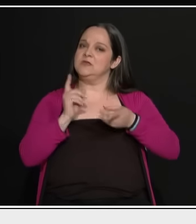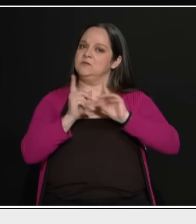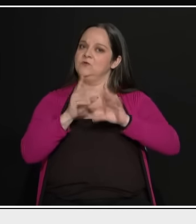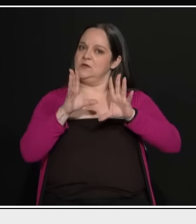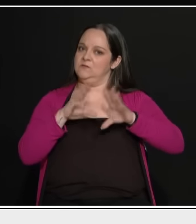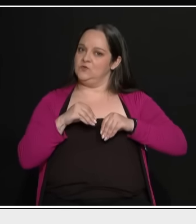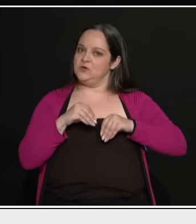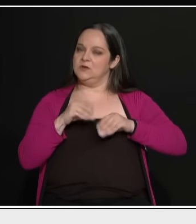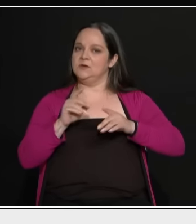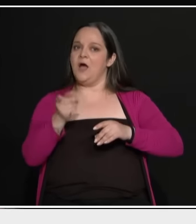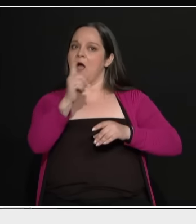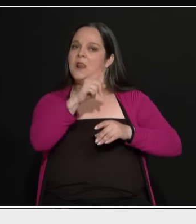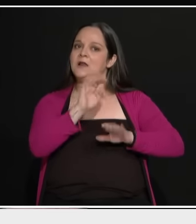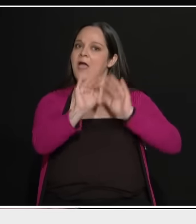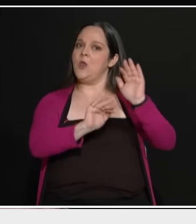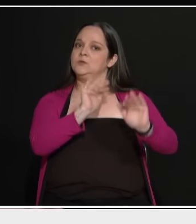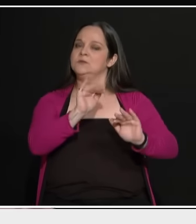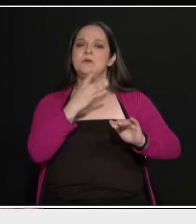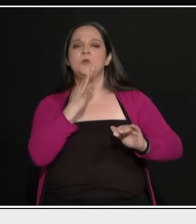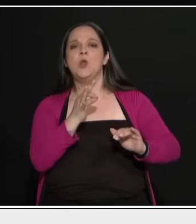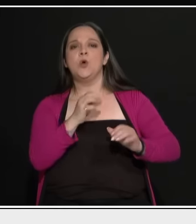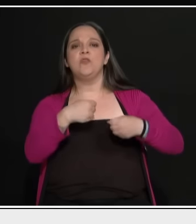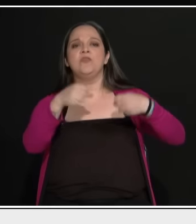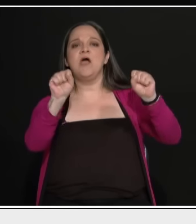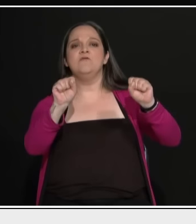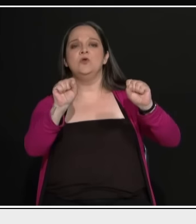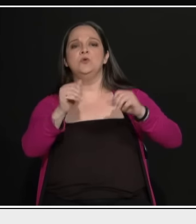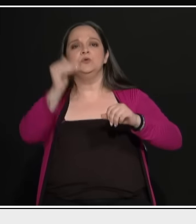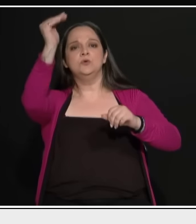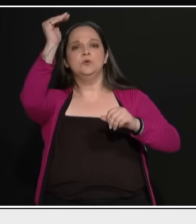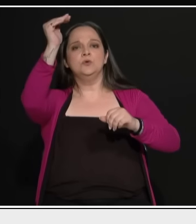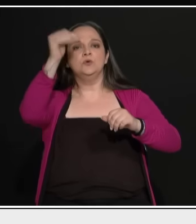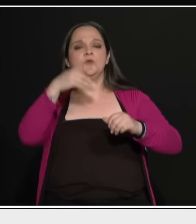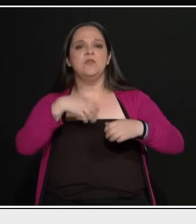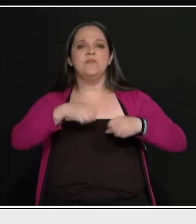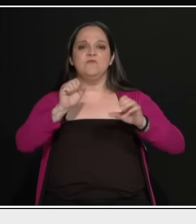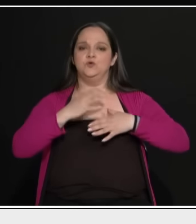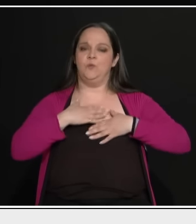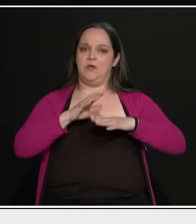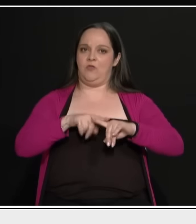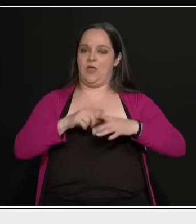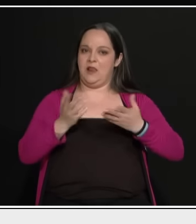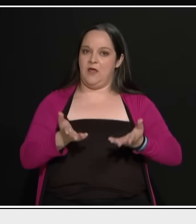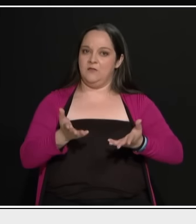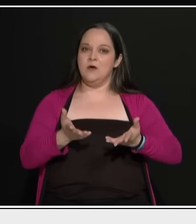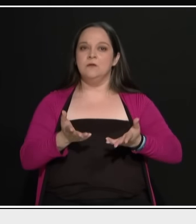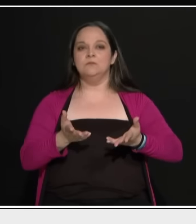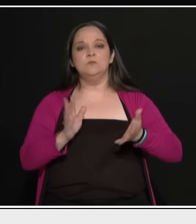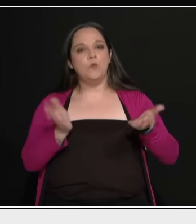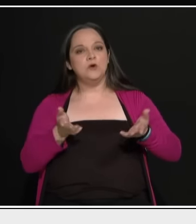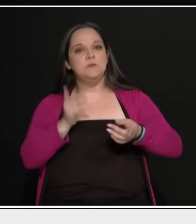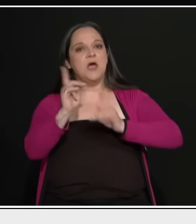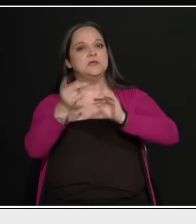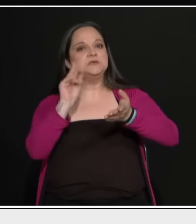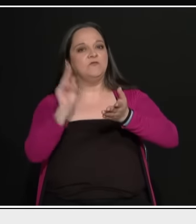Ελλάδα, γιατί διαφωνούν και οι από πάνω μας. Διαφωνούμε και εμείς, διαφωνούν και οι από πάνω. Μπορεί μια συμφωνία